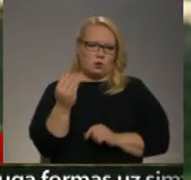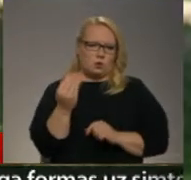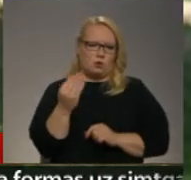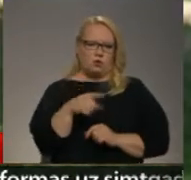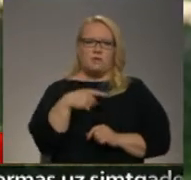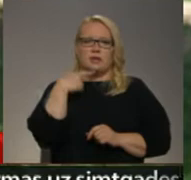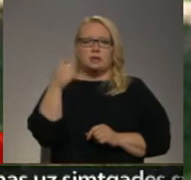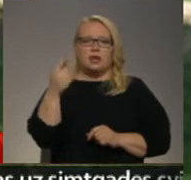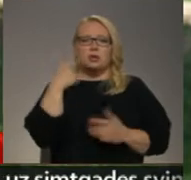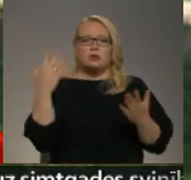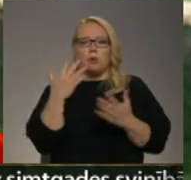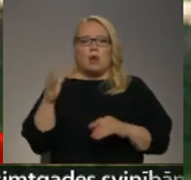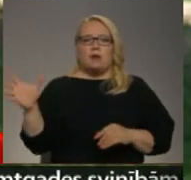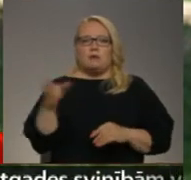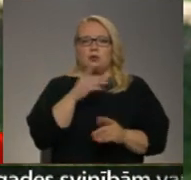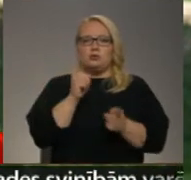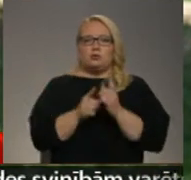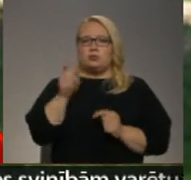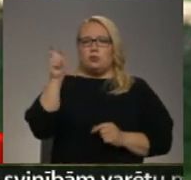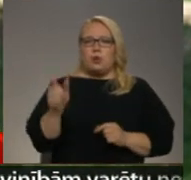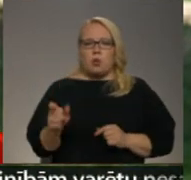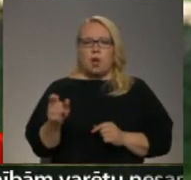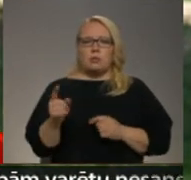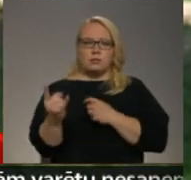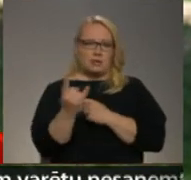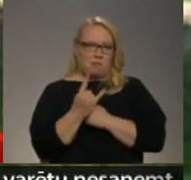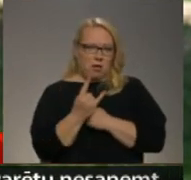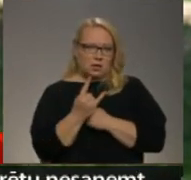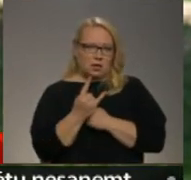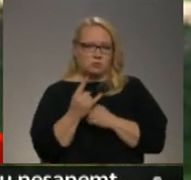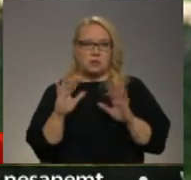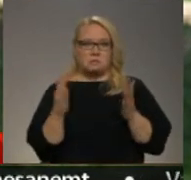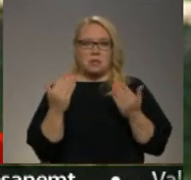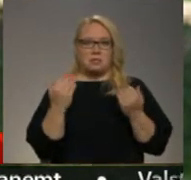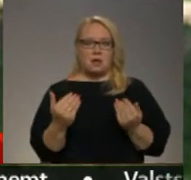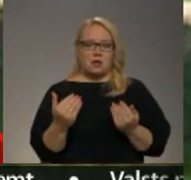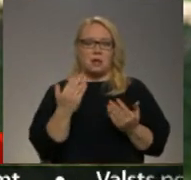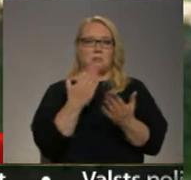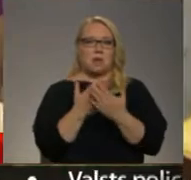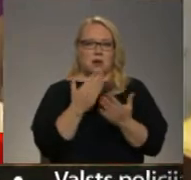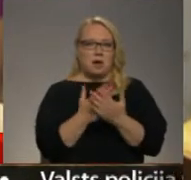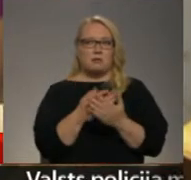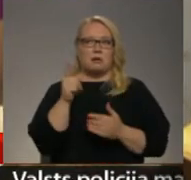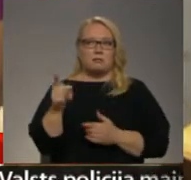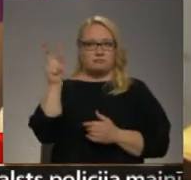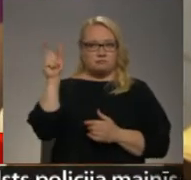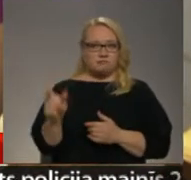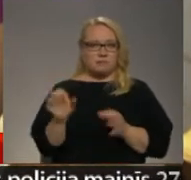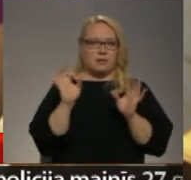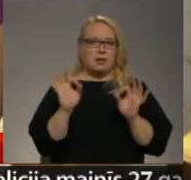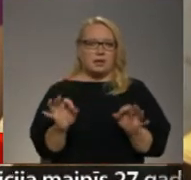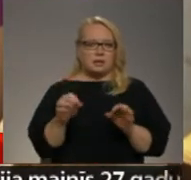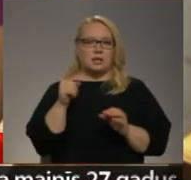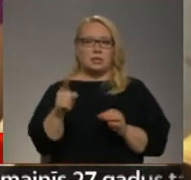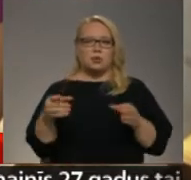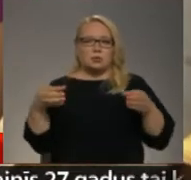tās skolotāji tagad samānījusies, bet tagad skolotāji pierādi, ka viņš ir īsti. Paduris Maspulks